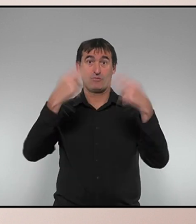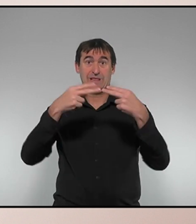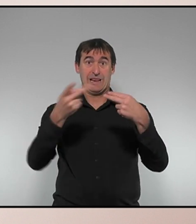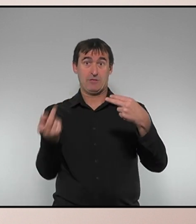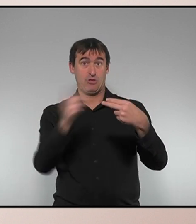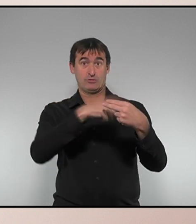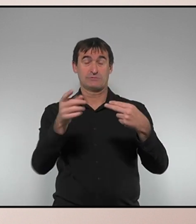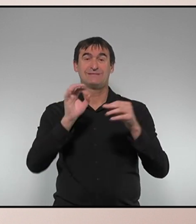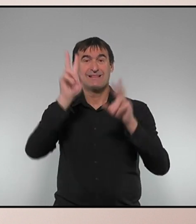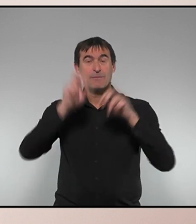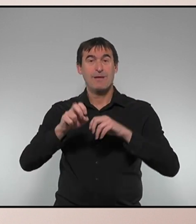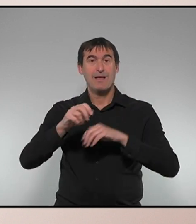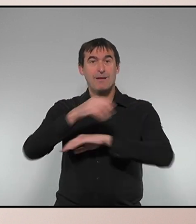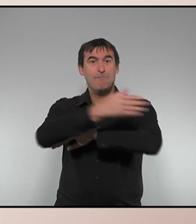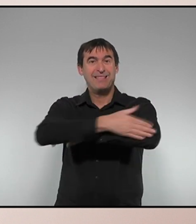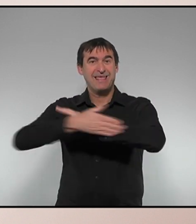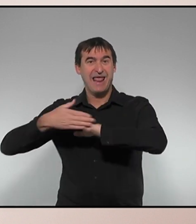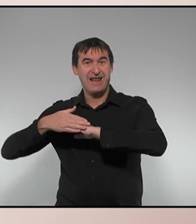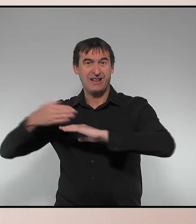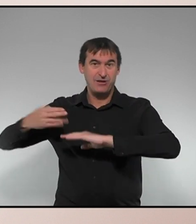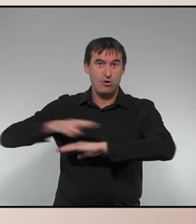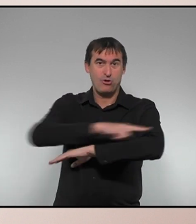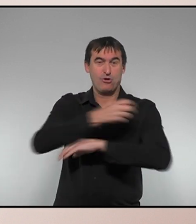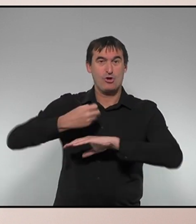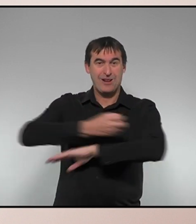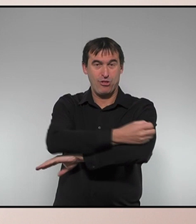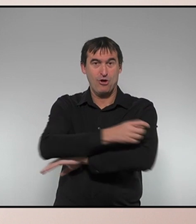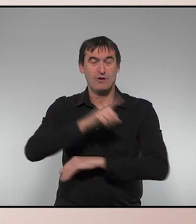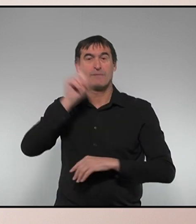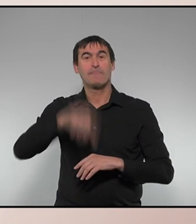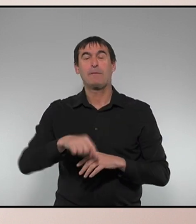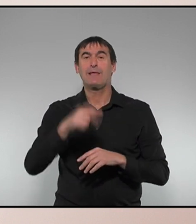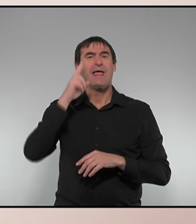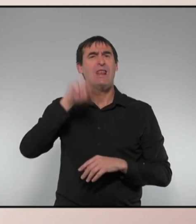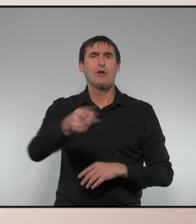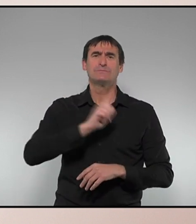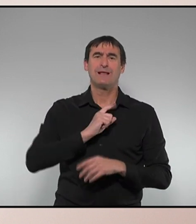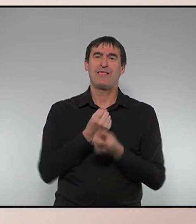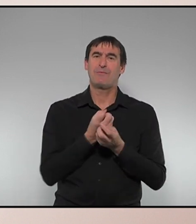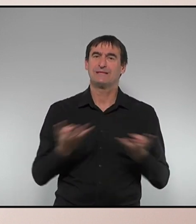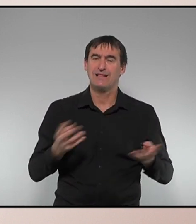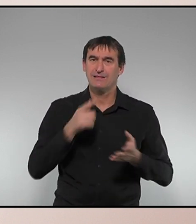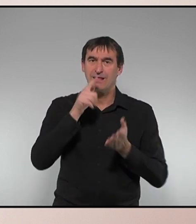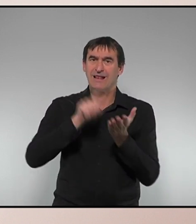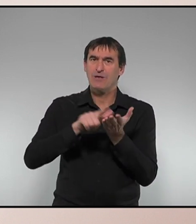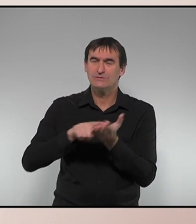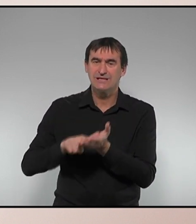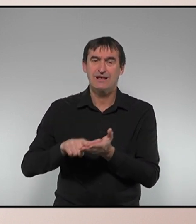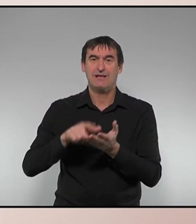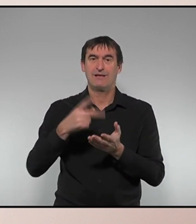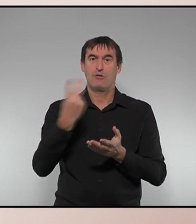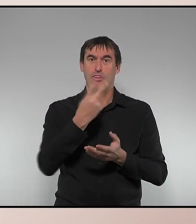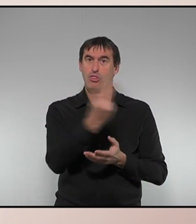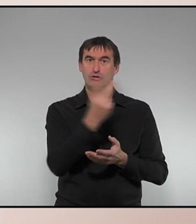del corredor mediterrani, o també amb el reconeixement de la diversitat lingüística, també en els dos estats i per tant